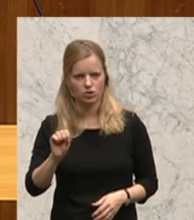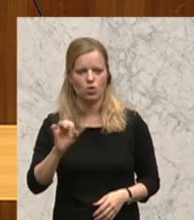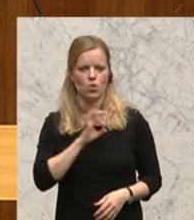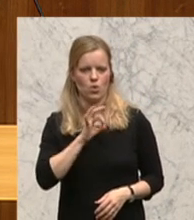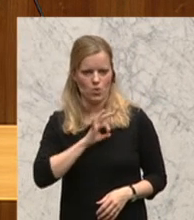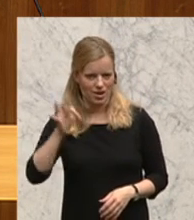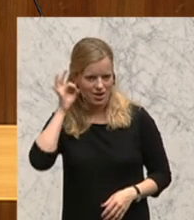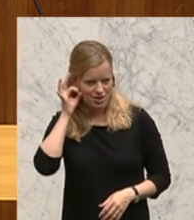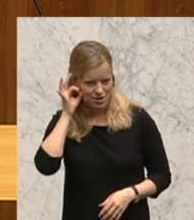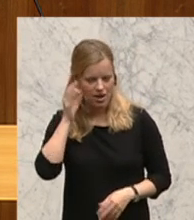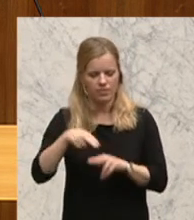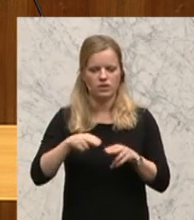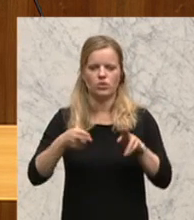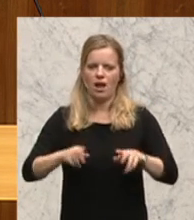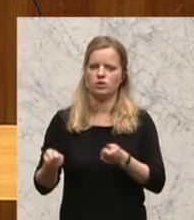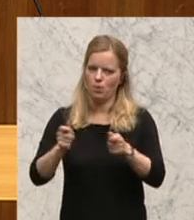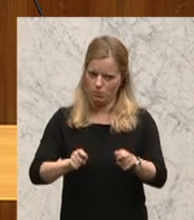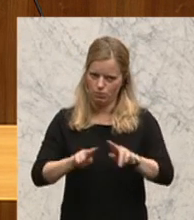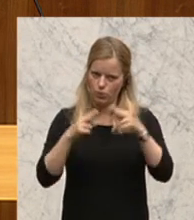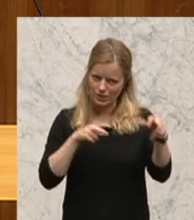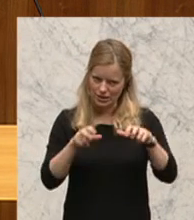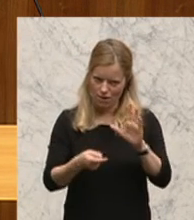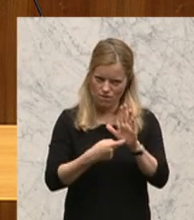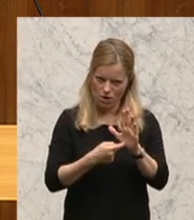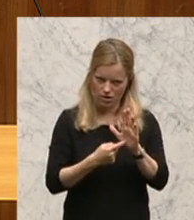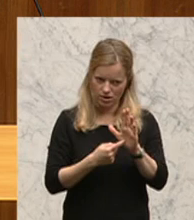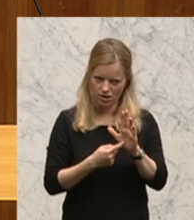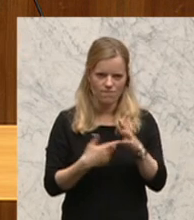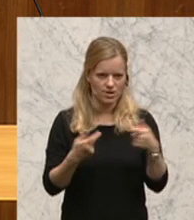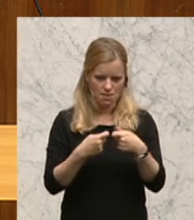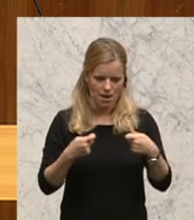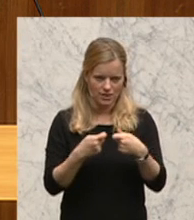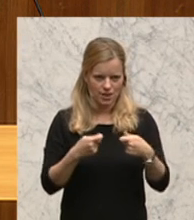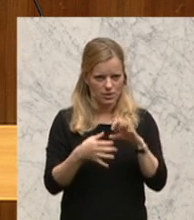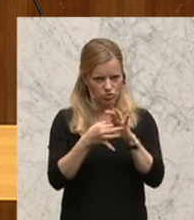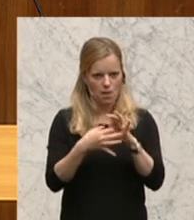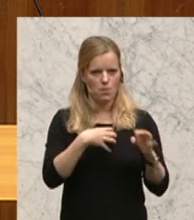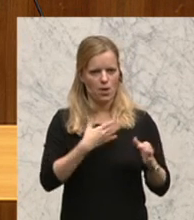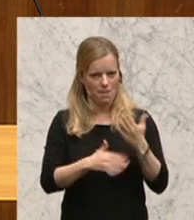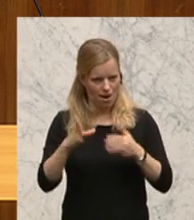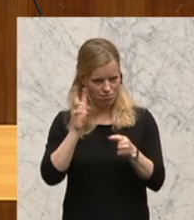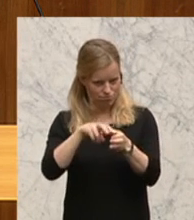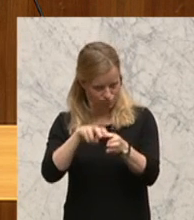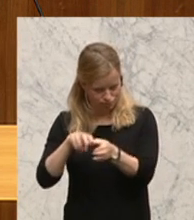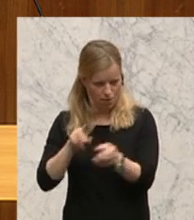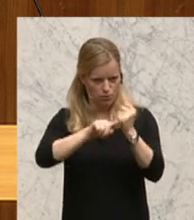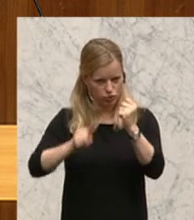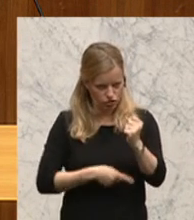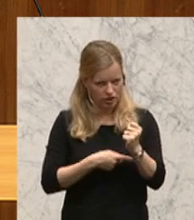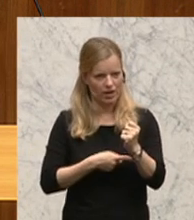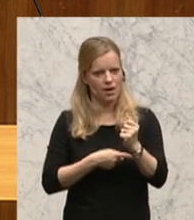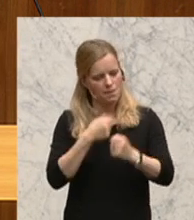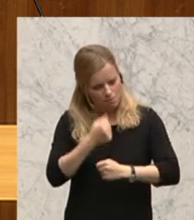der Nationalrat Wolle beschließen. Die Bundesregierung wird aufgefordert, die folgenden Maßnahmen im Sinne der Beteiligung der Bürger und Bürgerinnen bei der Budgetausstellung umzusetzen